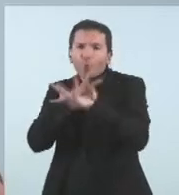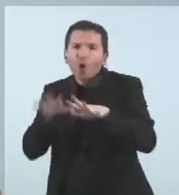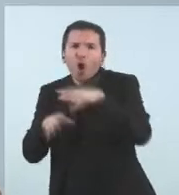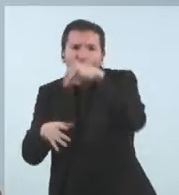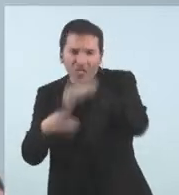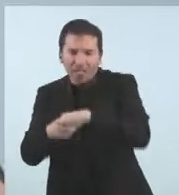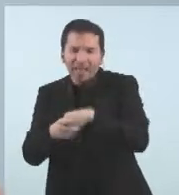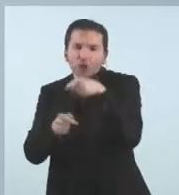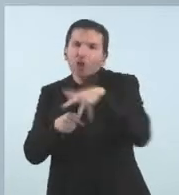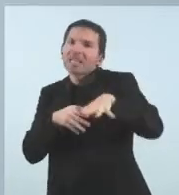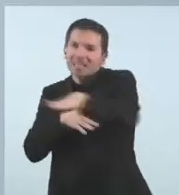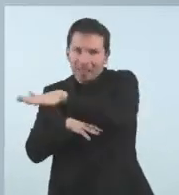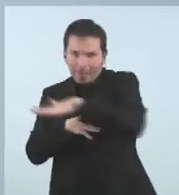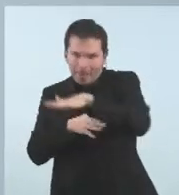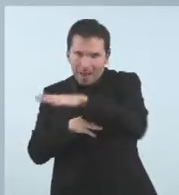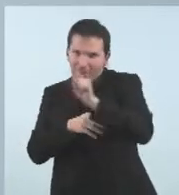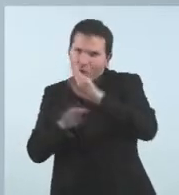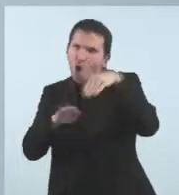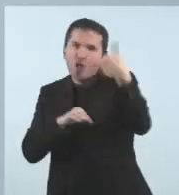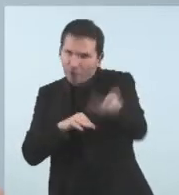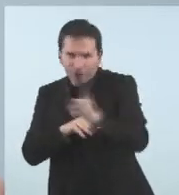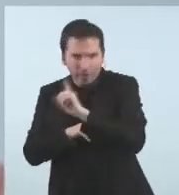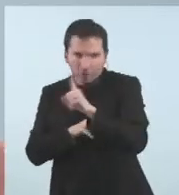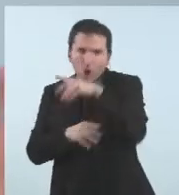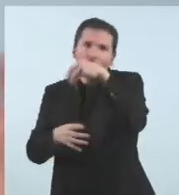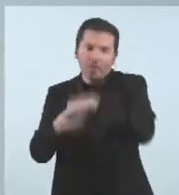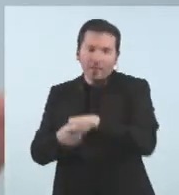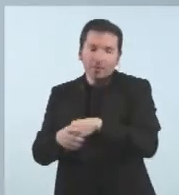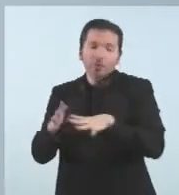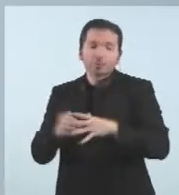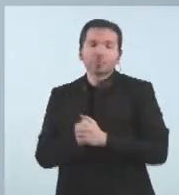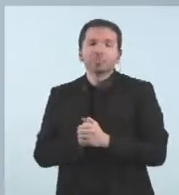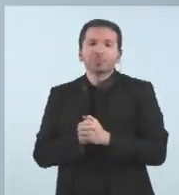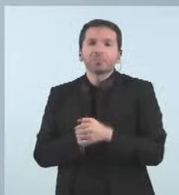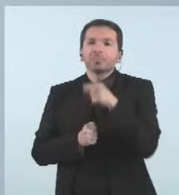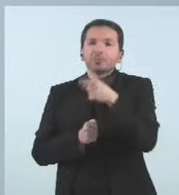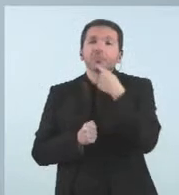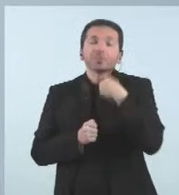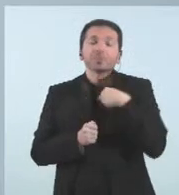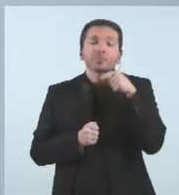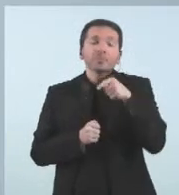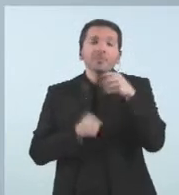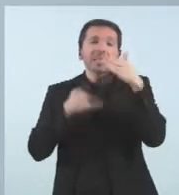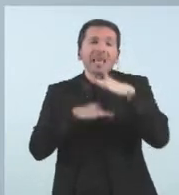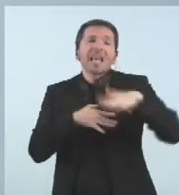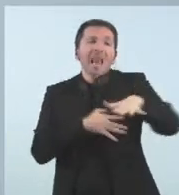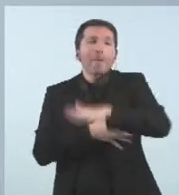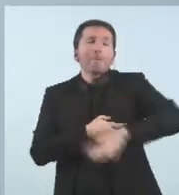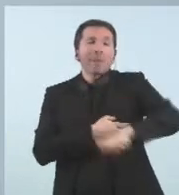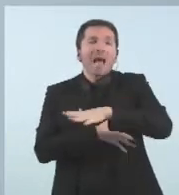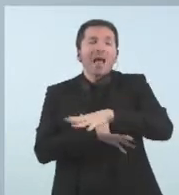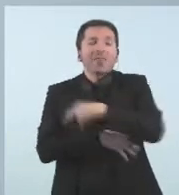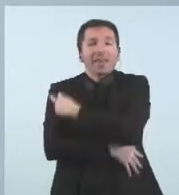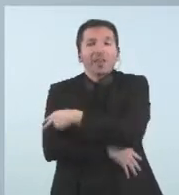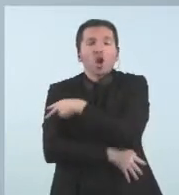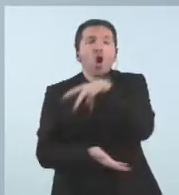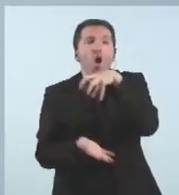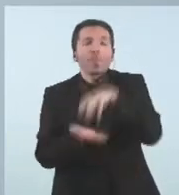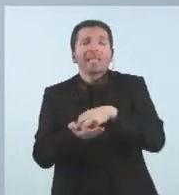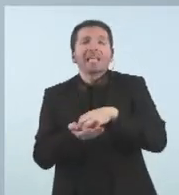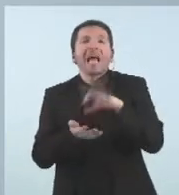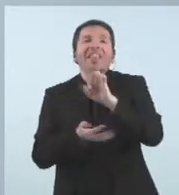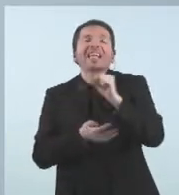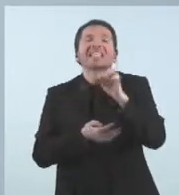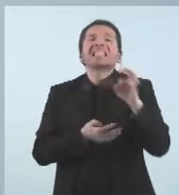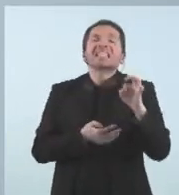Sobre les baixes del Sars, i aprofito per dir-ho, que abans no me n descuidat, però vostès m'ho demanen sovint. En aquests moments n'hi